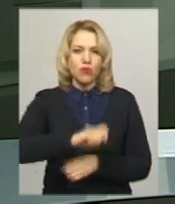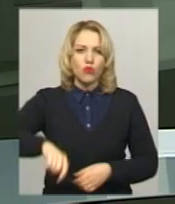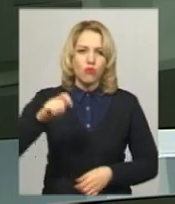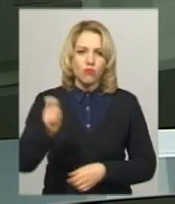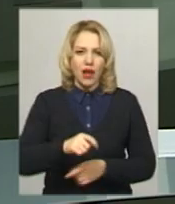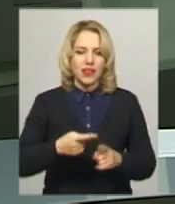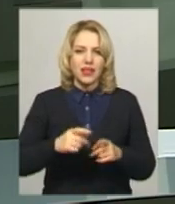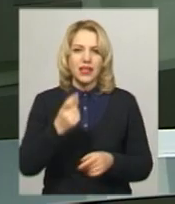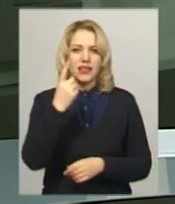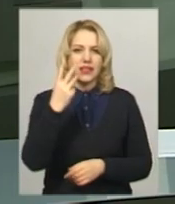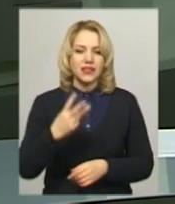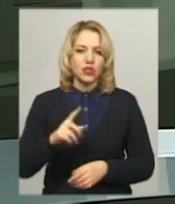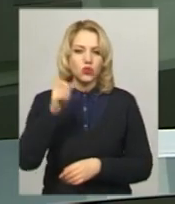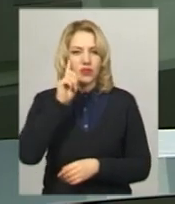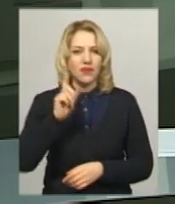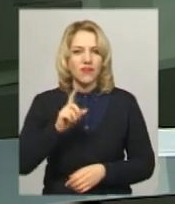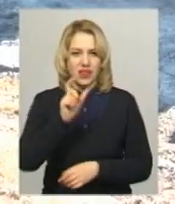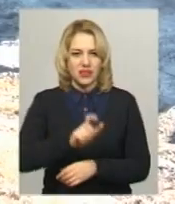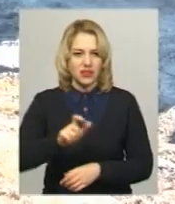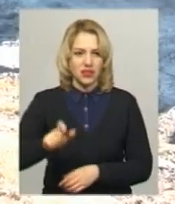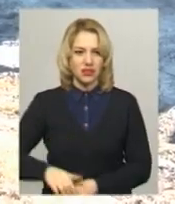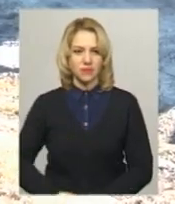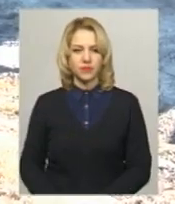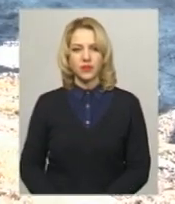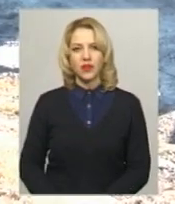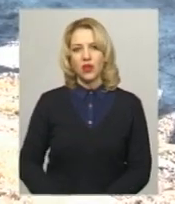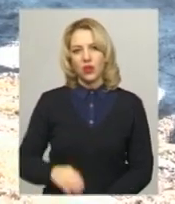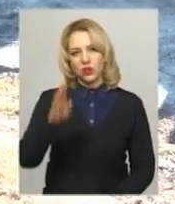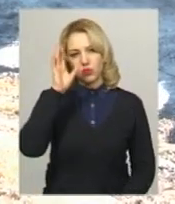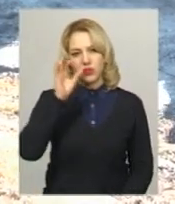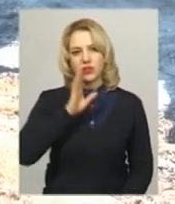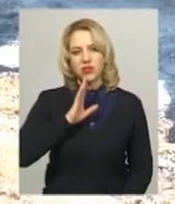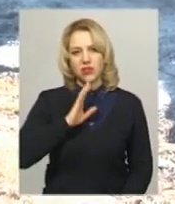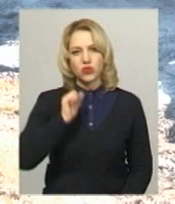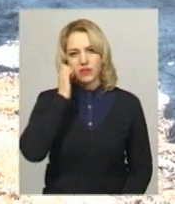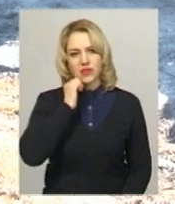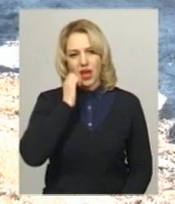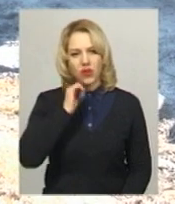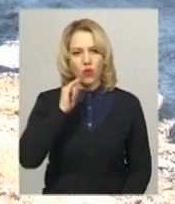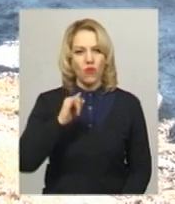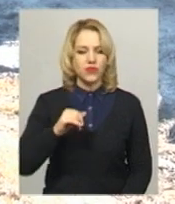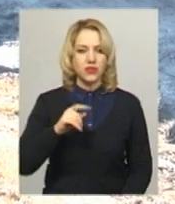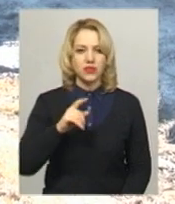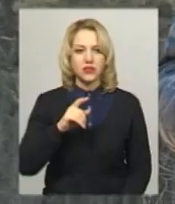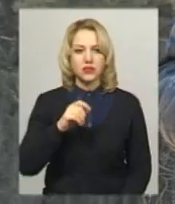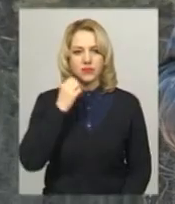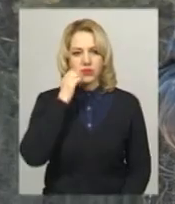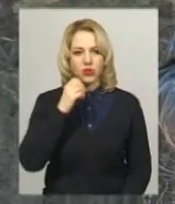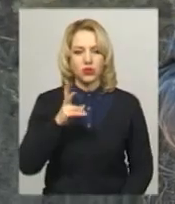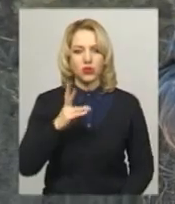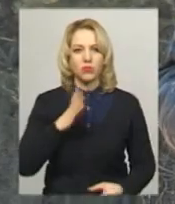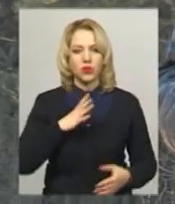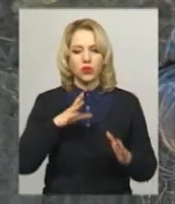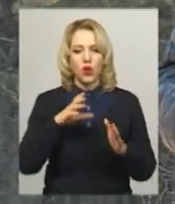третину єврейського населення селища. «Юноші і дівчині, старікові і младенці, які вбиті